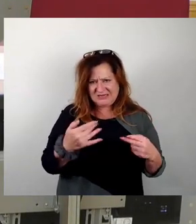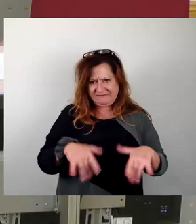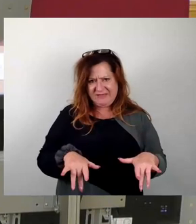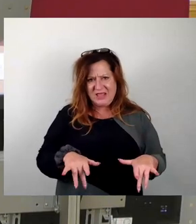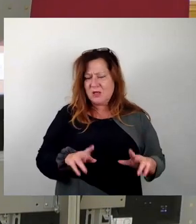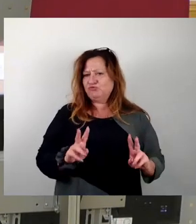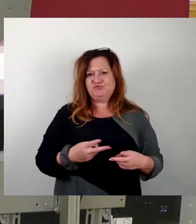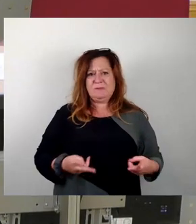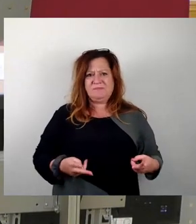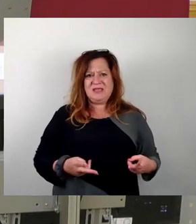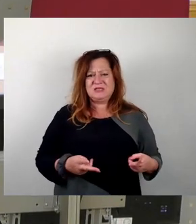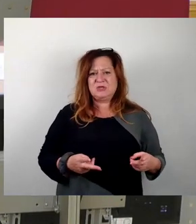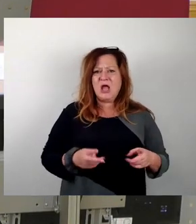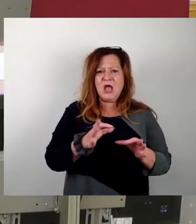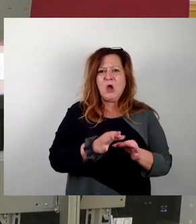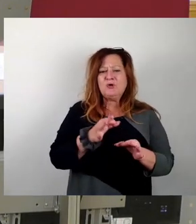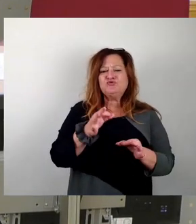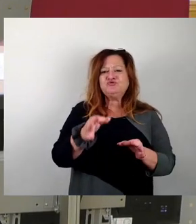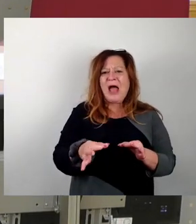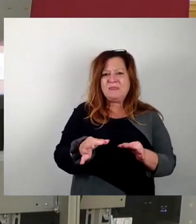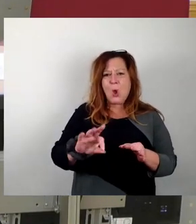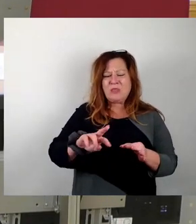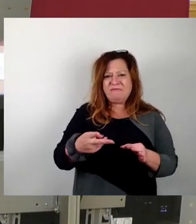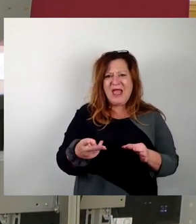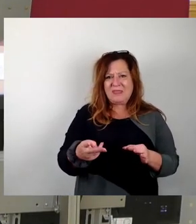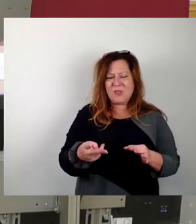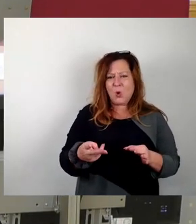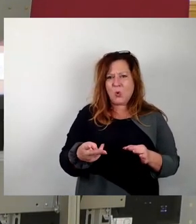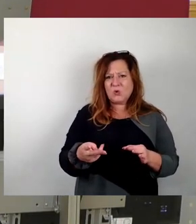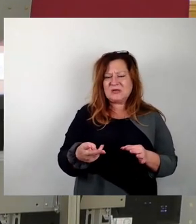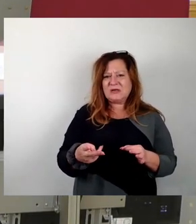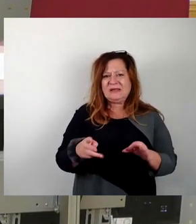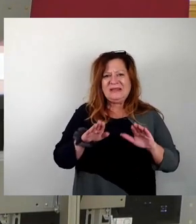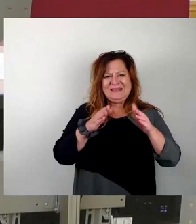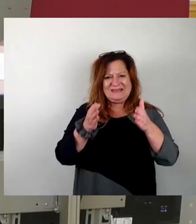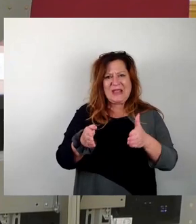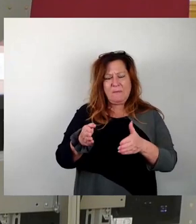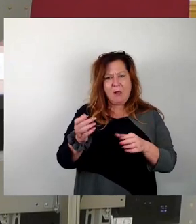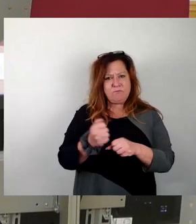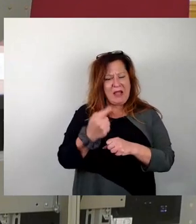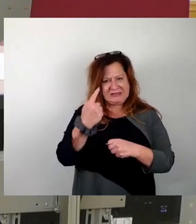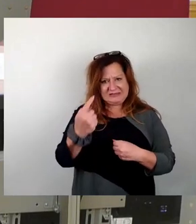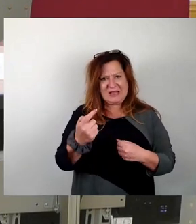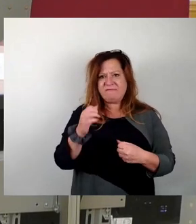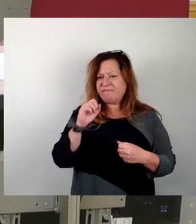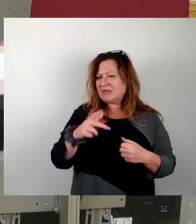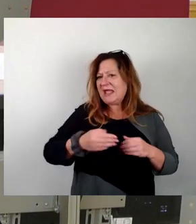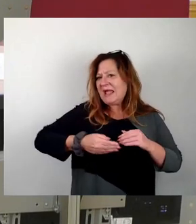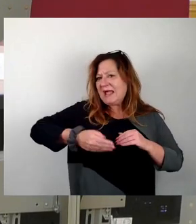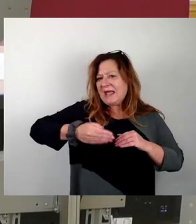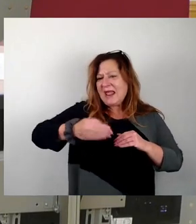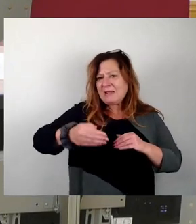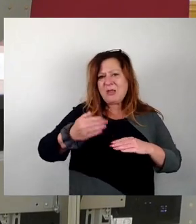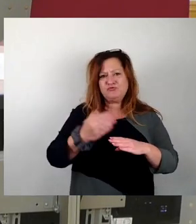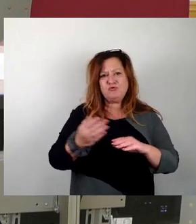veränderte Standort macht ja sehr, sehr viel mit diesem Denkmal. Also es wird ja auch regelmäßig auch eben diskutiert, wie